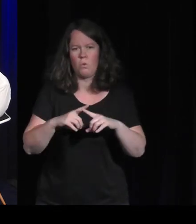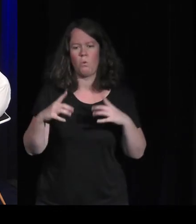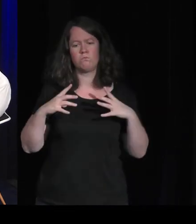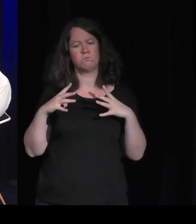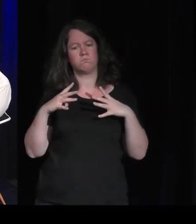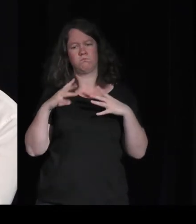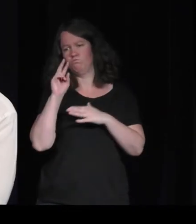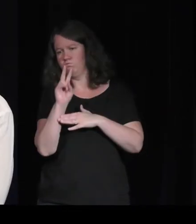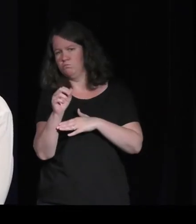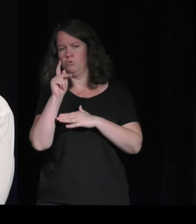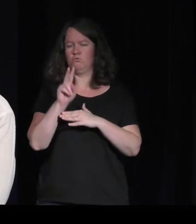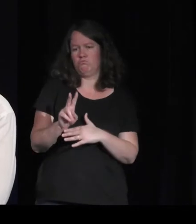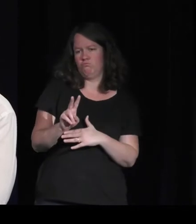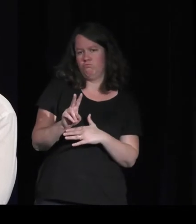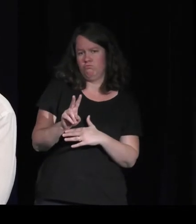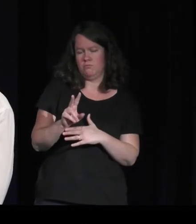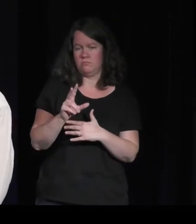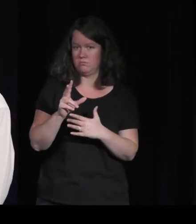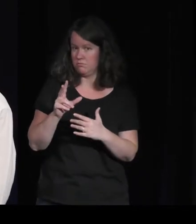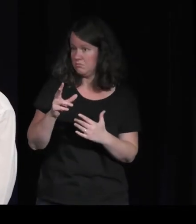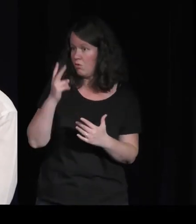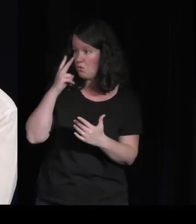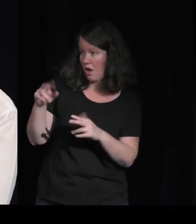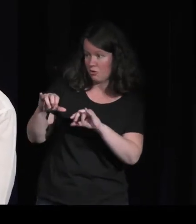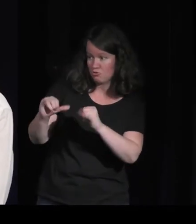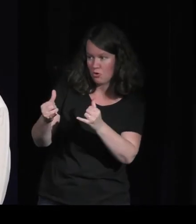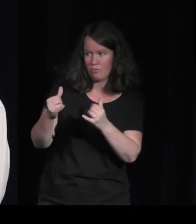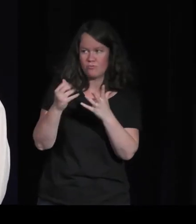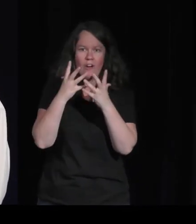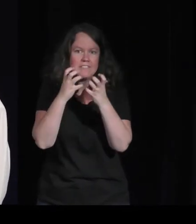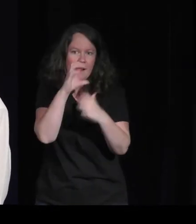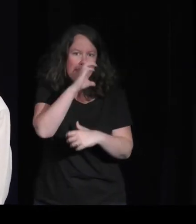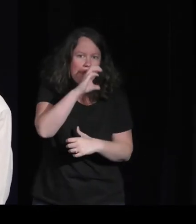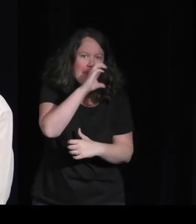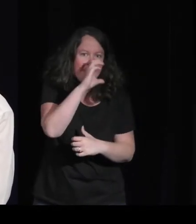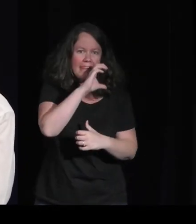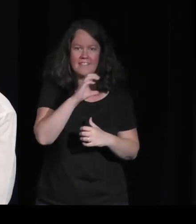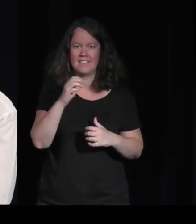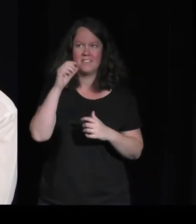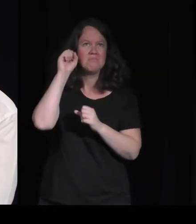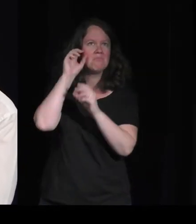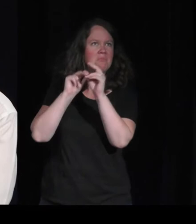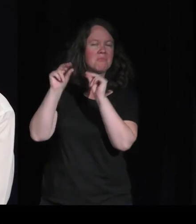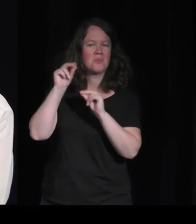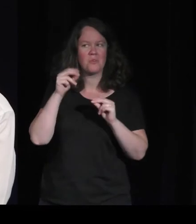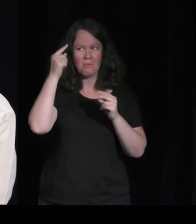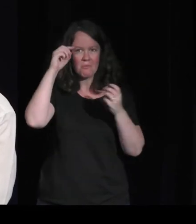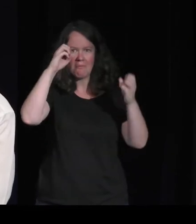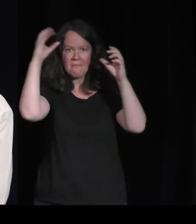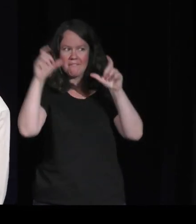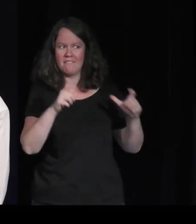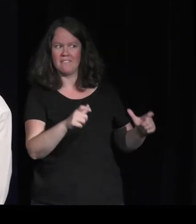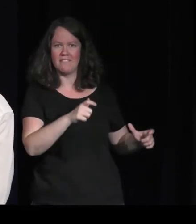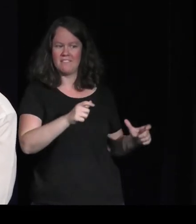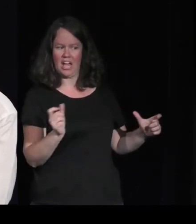'est quelque chose, là, on voit bien dans Dordogne qu'il fait envie, on a envie de faire des ricochets et de rester